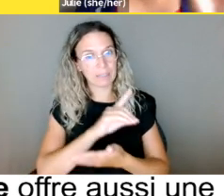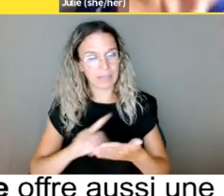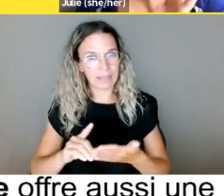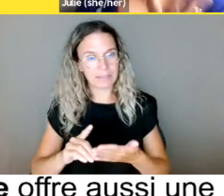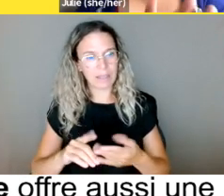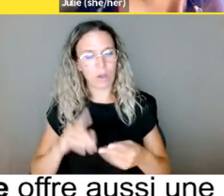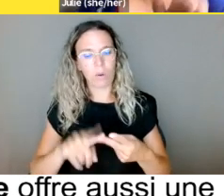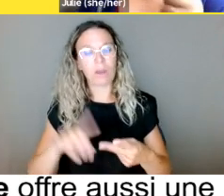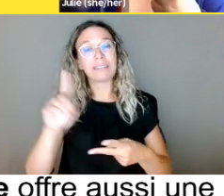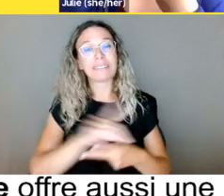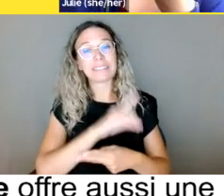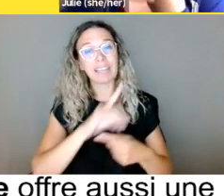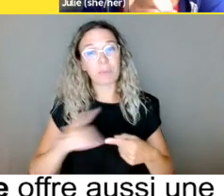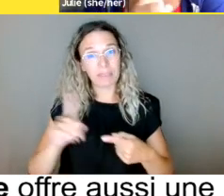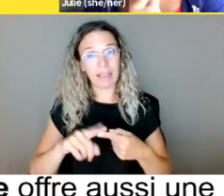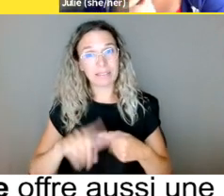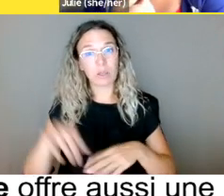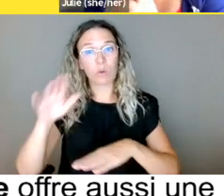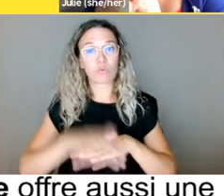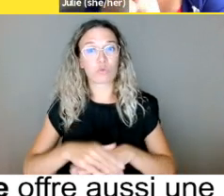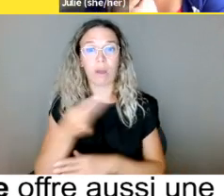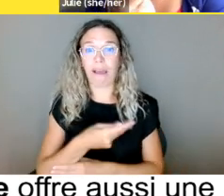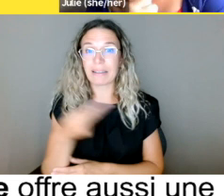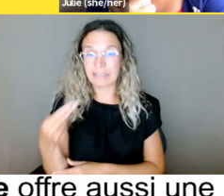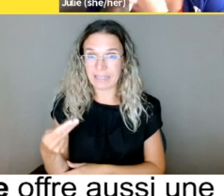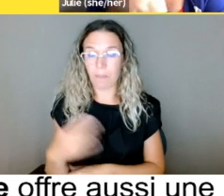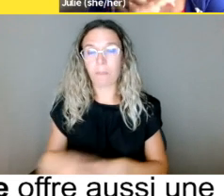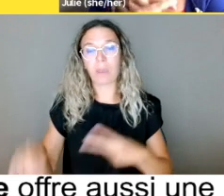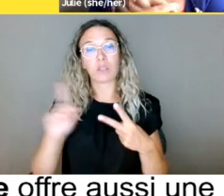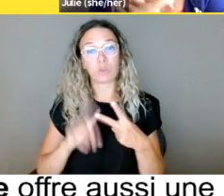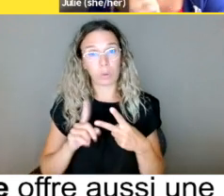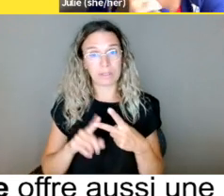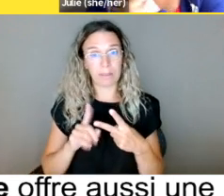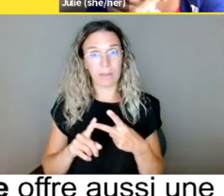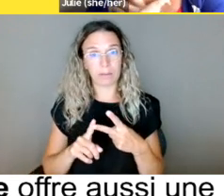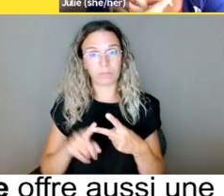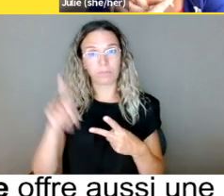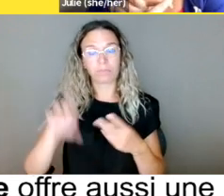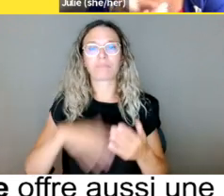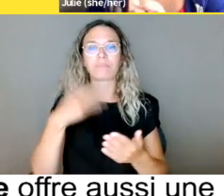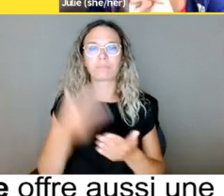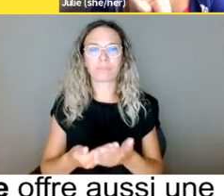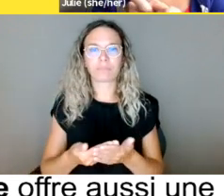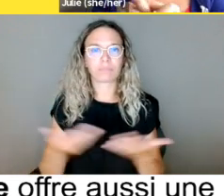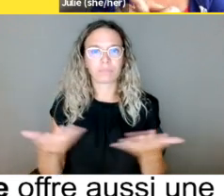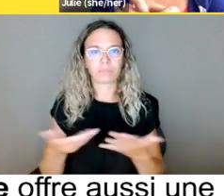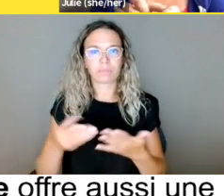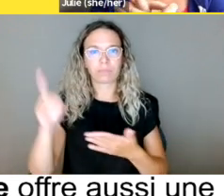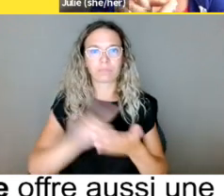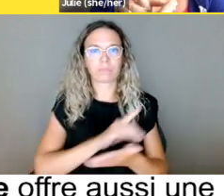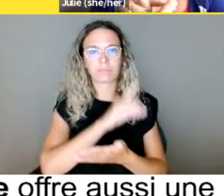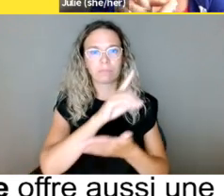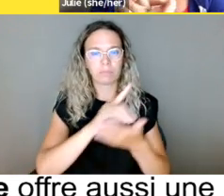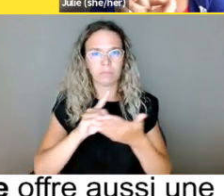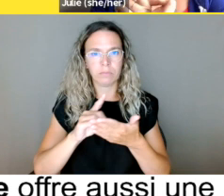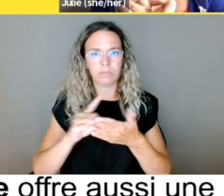Donc, c'est ça, vous ne pas… Oui, bien, OK, donc vous devez prouver premièrement qu'il une discrimination, que la discrimination